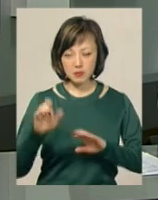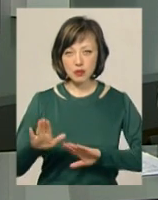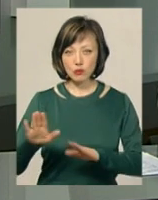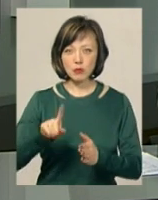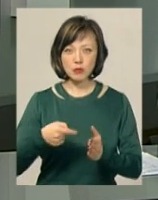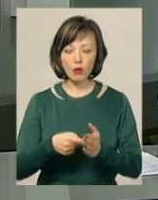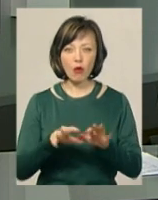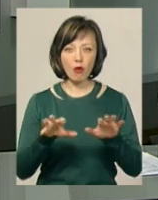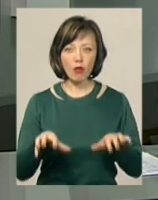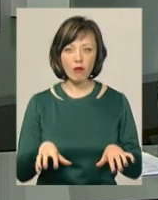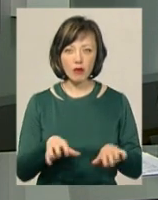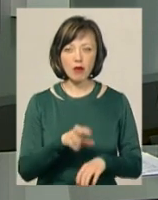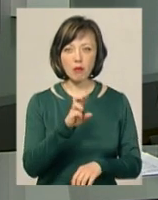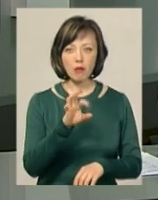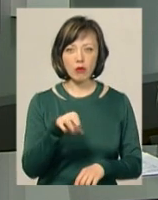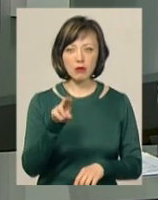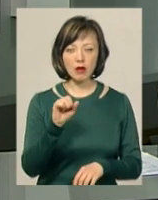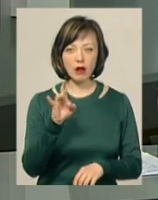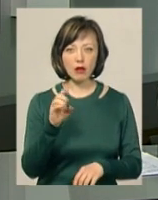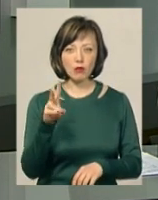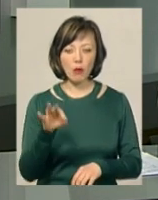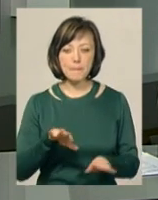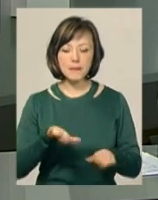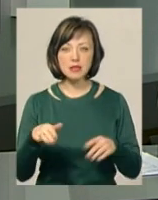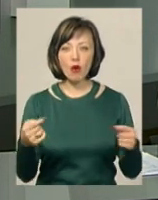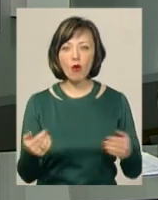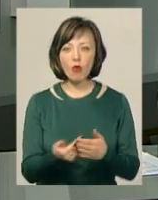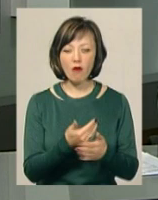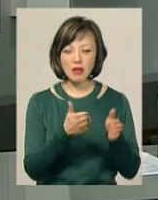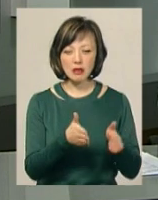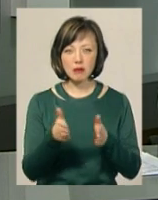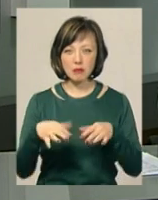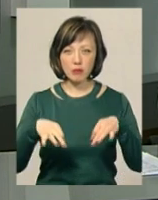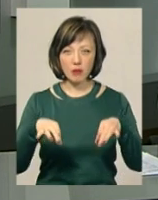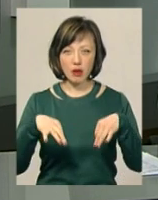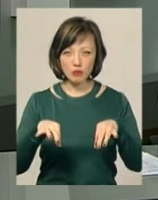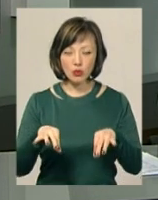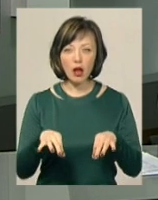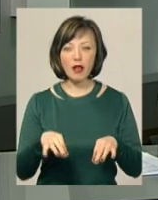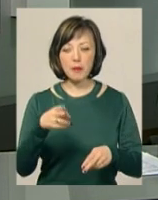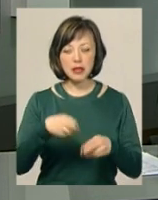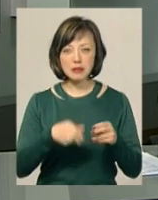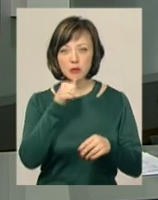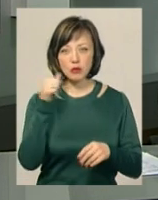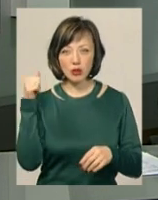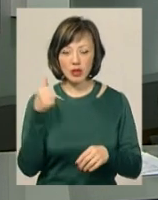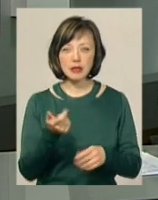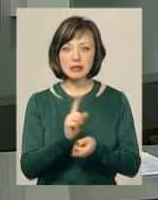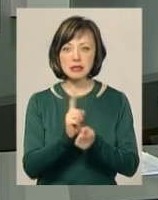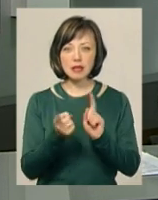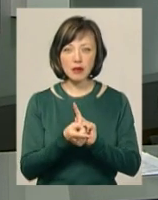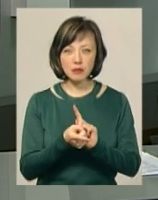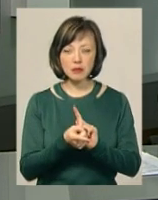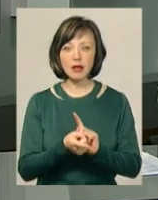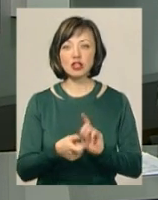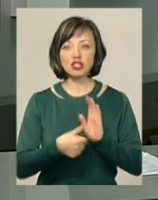Хмельницького міського голови Андрій Боднаренко. Після оновлення транспортної мережі наприкінці минулого року замість 6 тридцяток курсувало 16